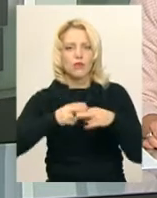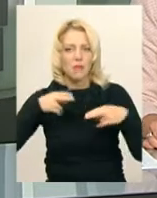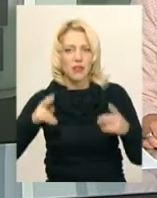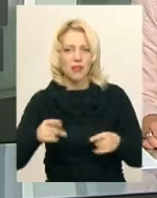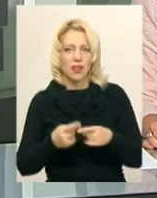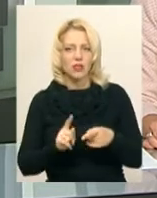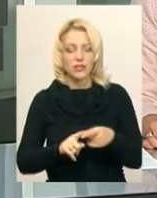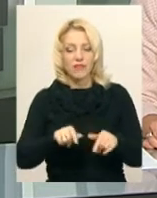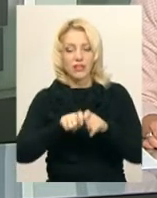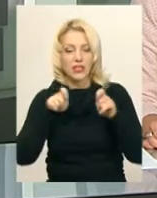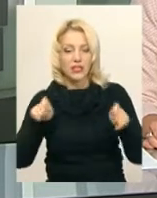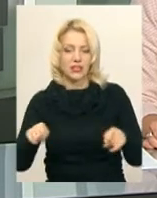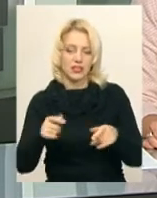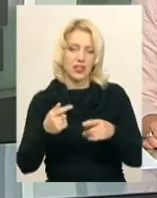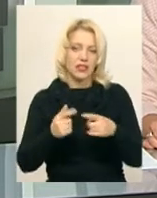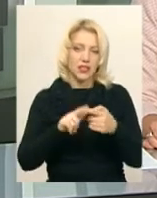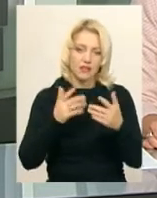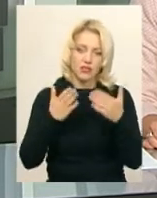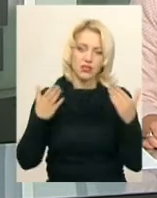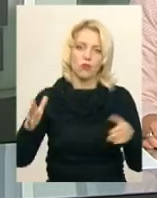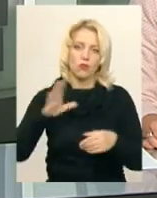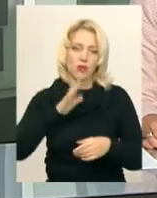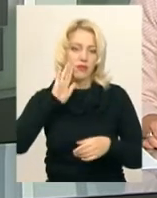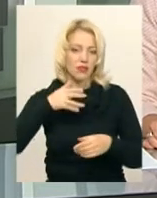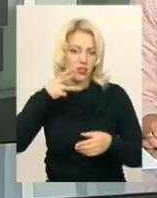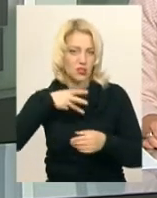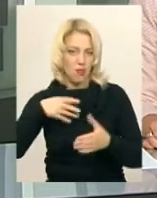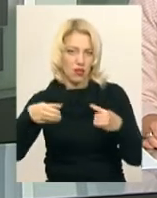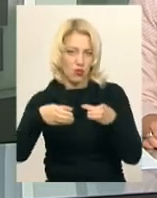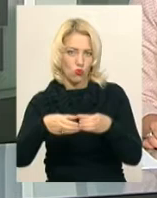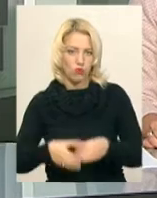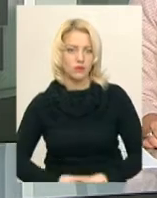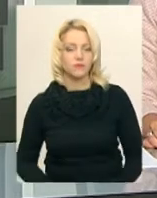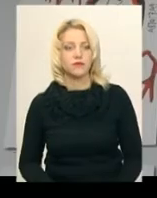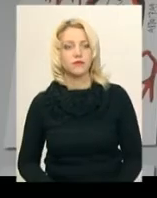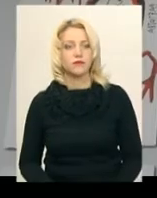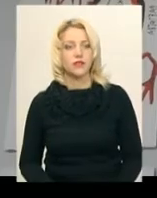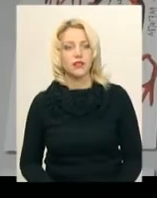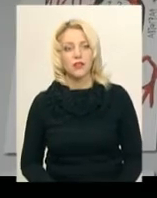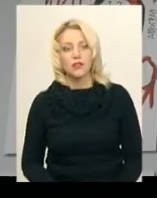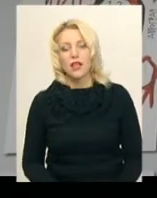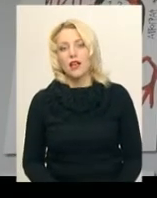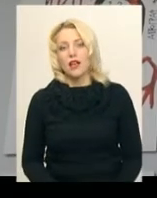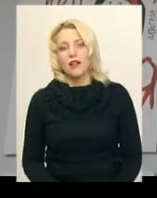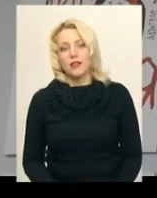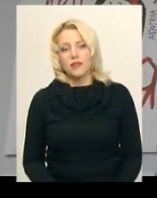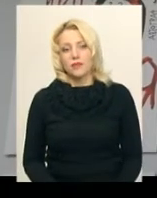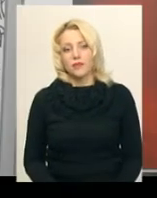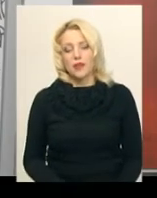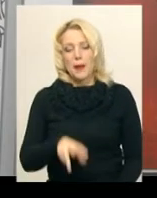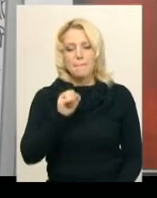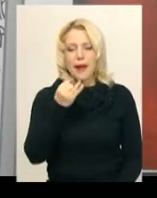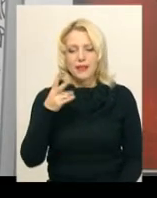мандрівної виставки побувала і наша знімальна група. Подробиці далі у сюжеті. Автограф Майдану,